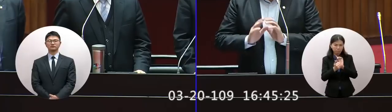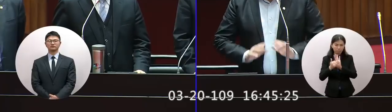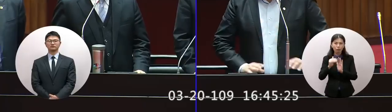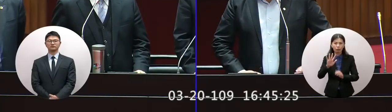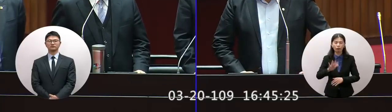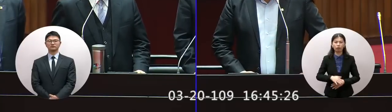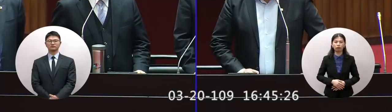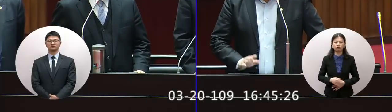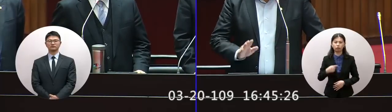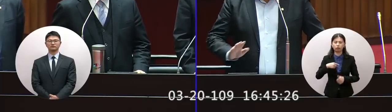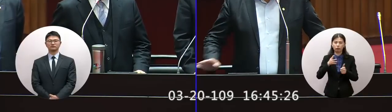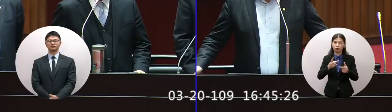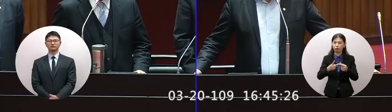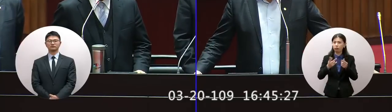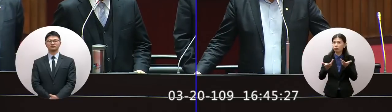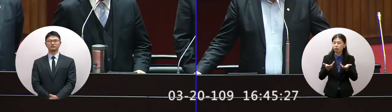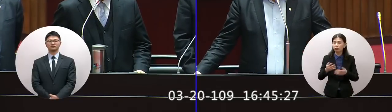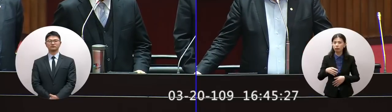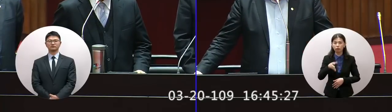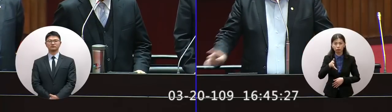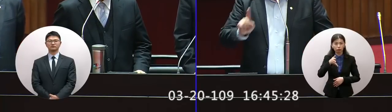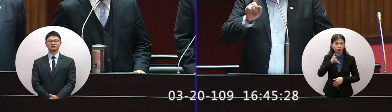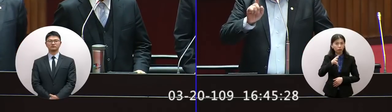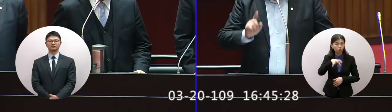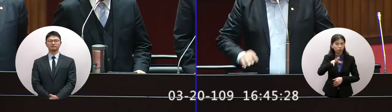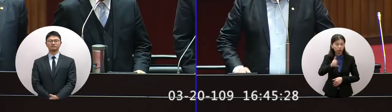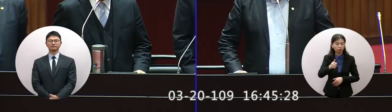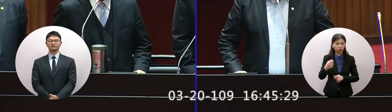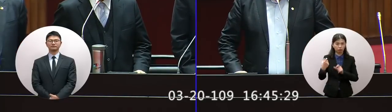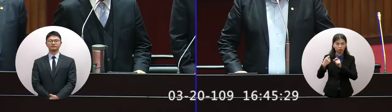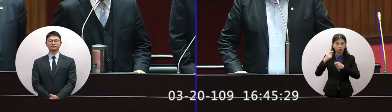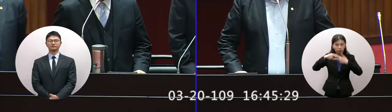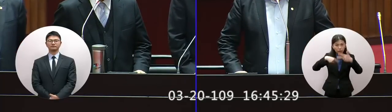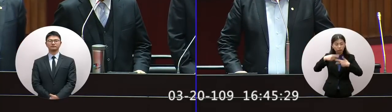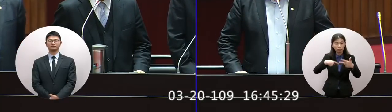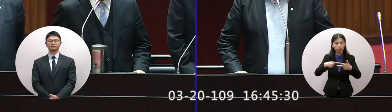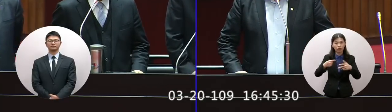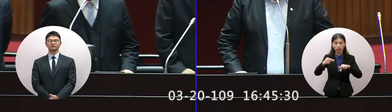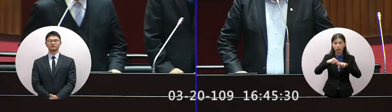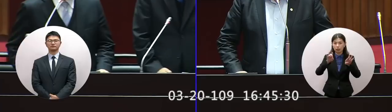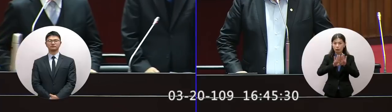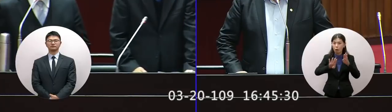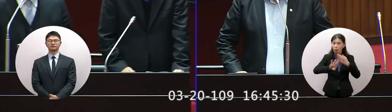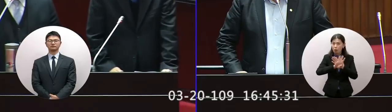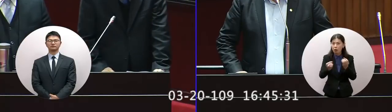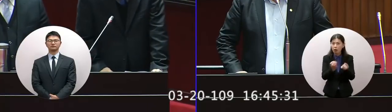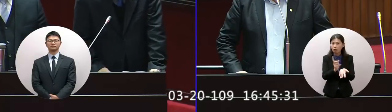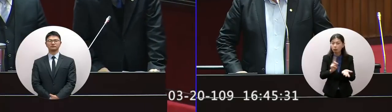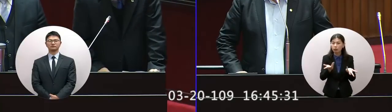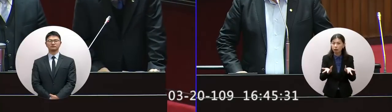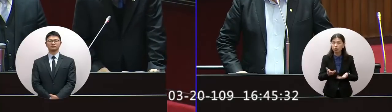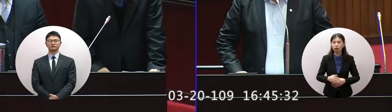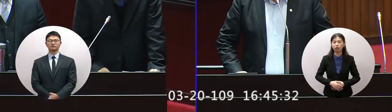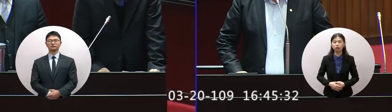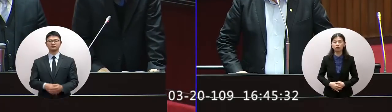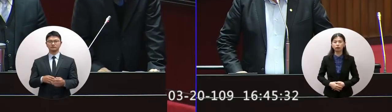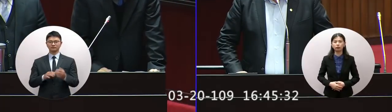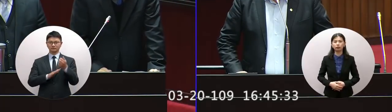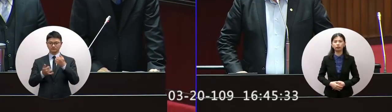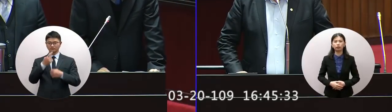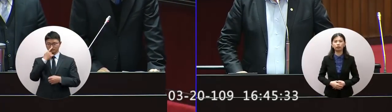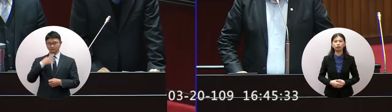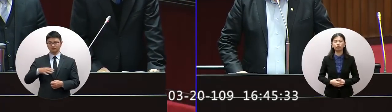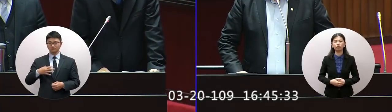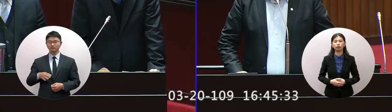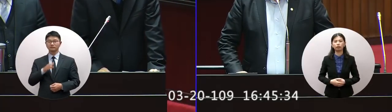要問的是第二件事情我先請問部長你知不知道這幾這一個禮拜在金門的外面發生了什麼事情我知道是